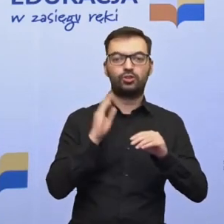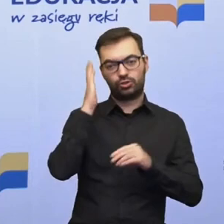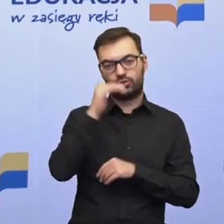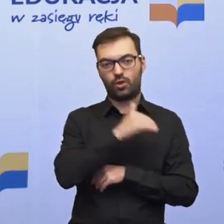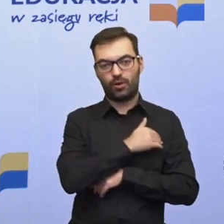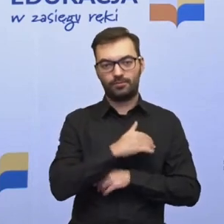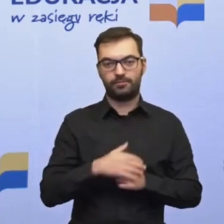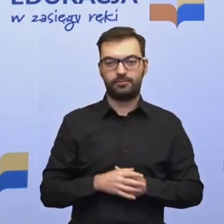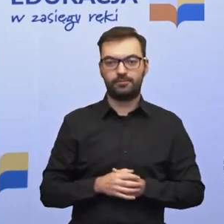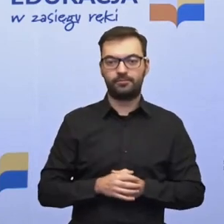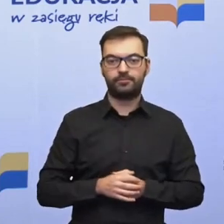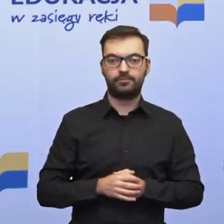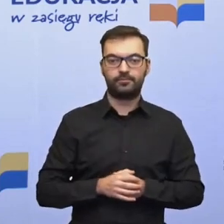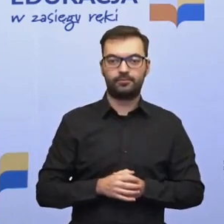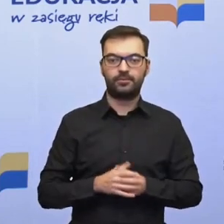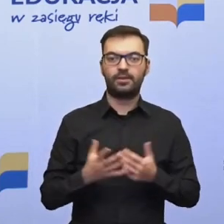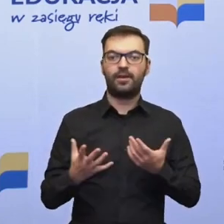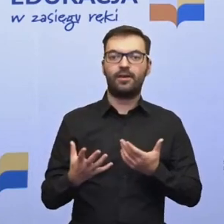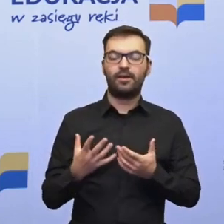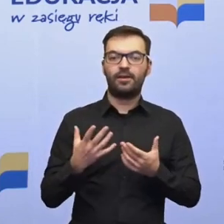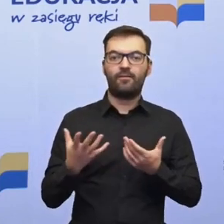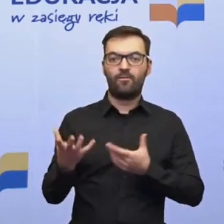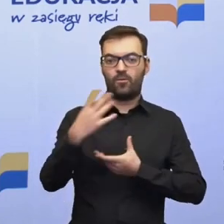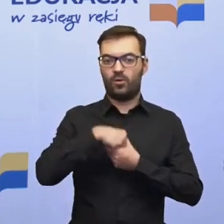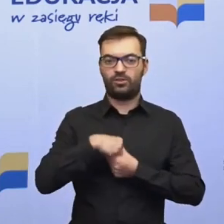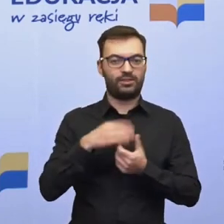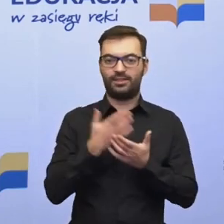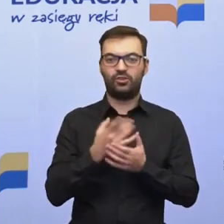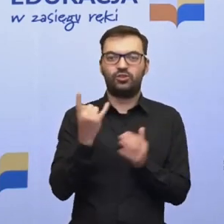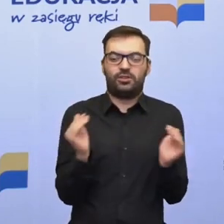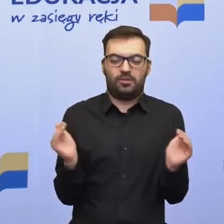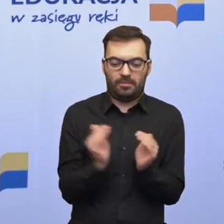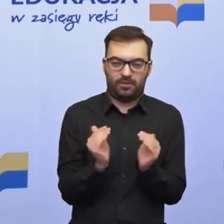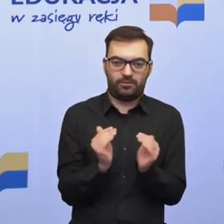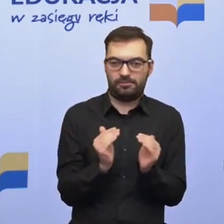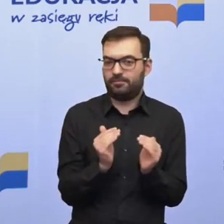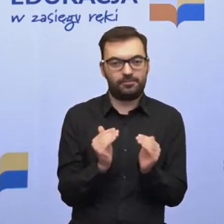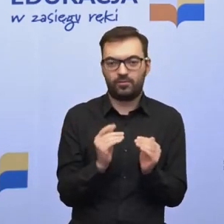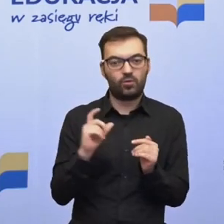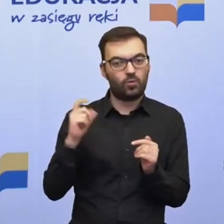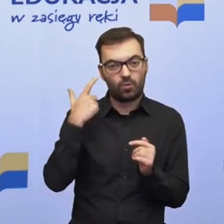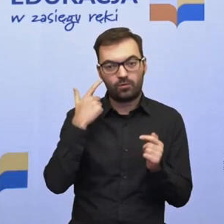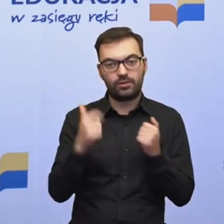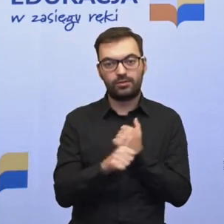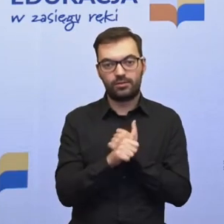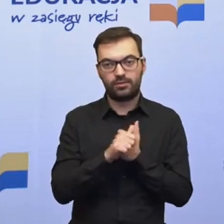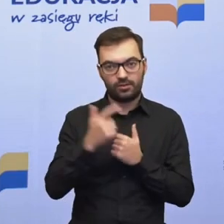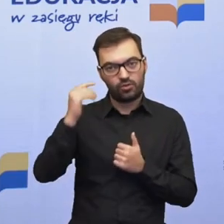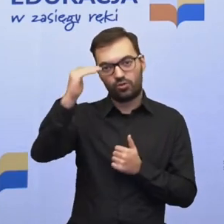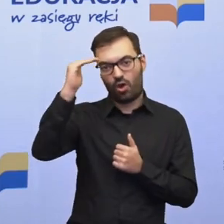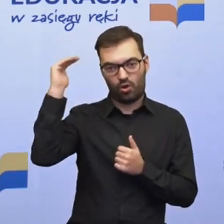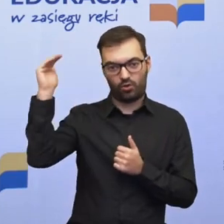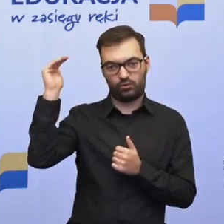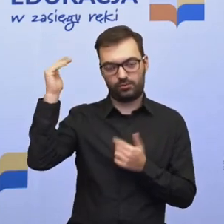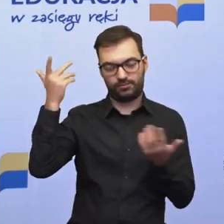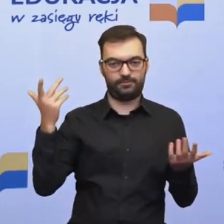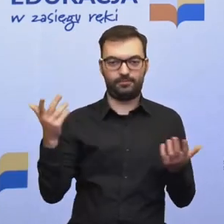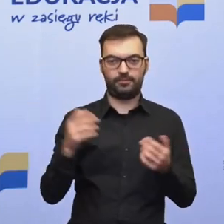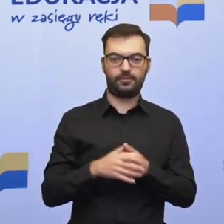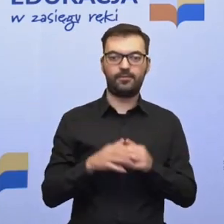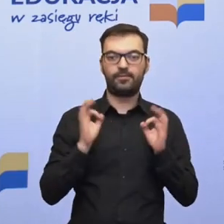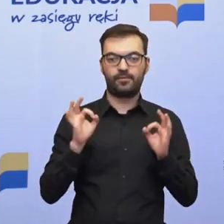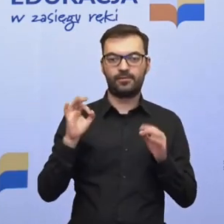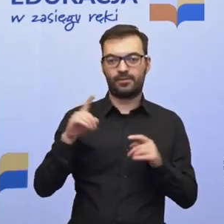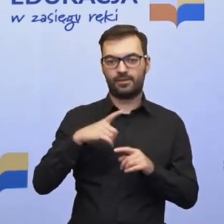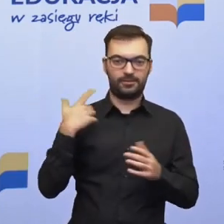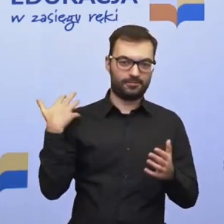naprawdę włączenie dotyczy nie tylko małego dziecka, głównie dotyczy też człowieka dorosłego. To co dzisiaj